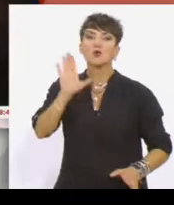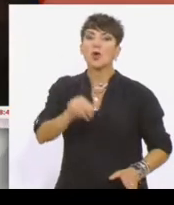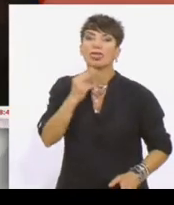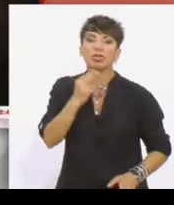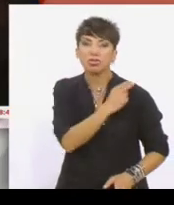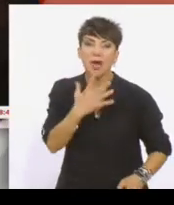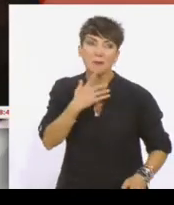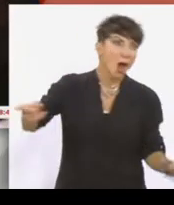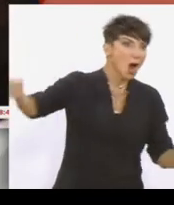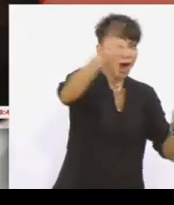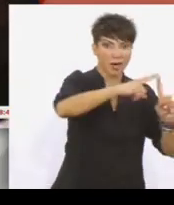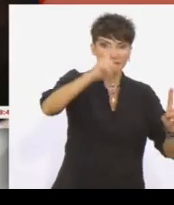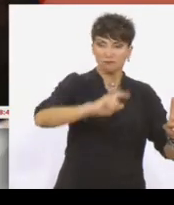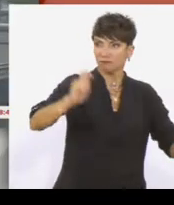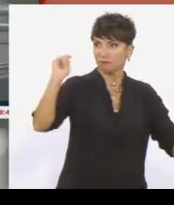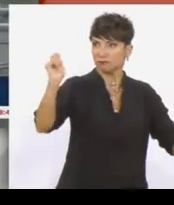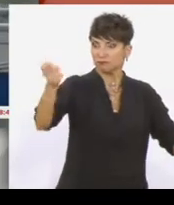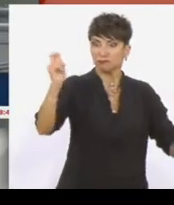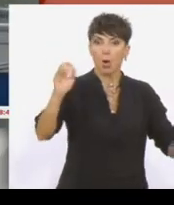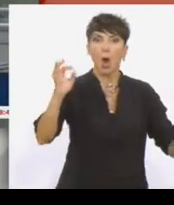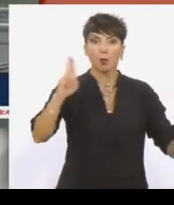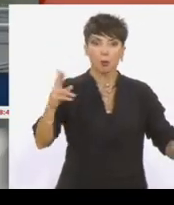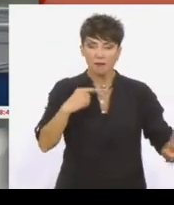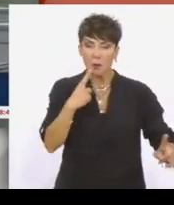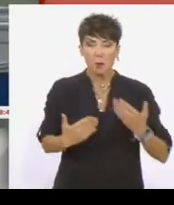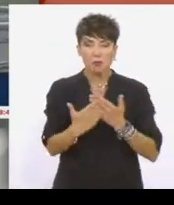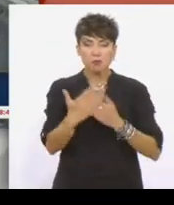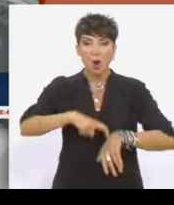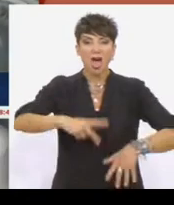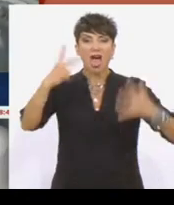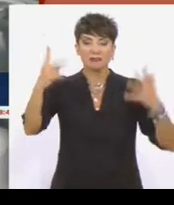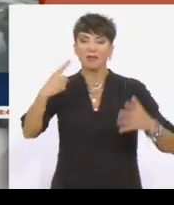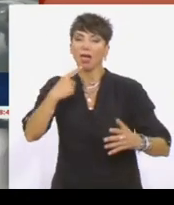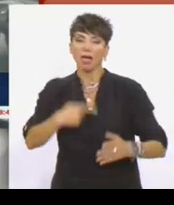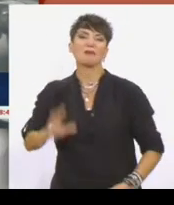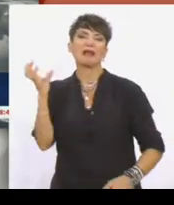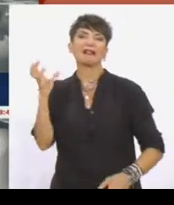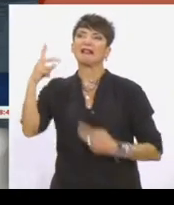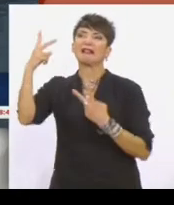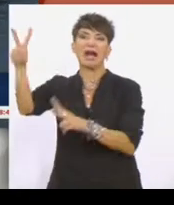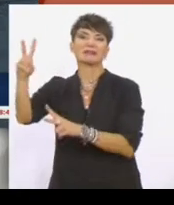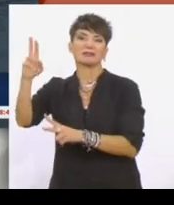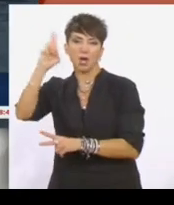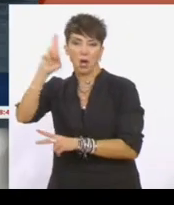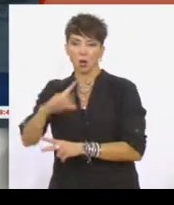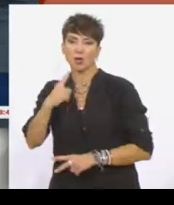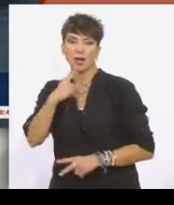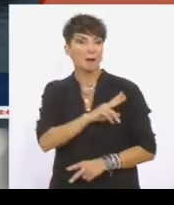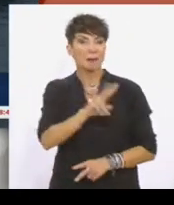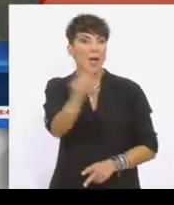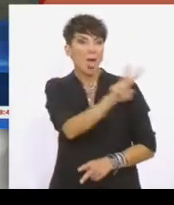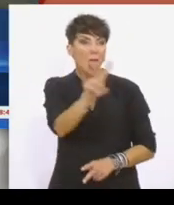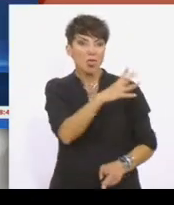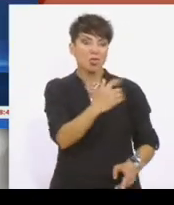Στις 7 τα ξημερώματα η Γκάσπρο με ενημερώνει ότι σταματά να προμηθεύει αέριο Πολωνία και Βουλγαρία γιατί δύο χώρες δεν πλήρωσαν σε